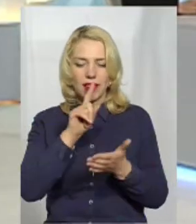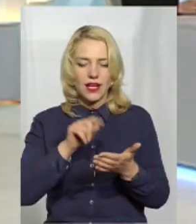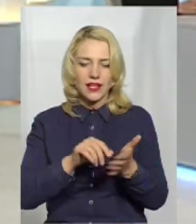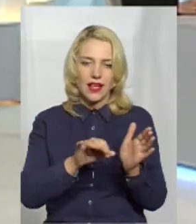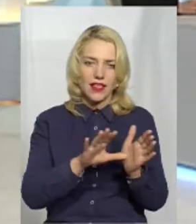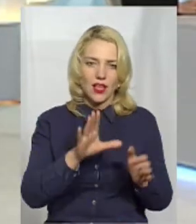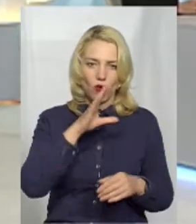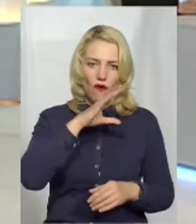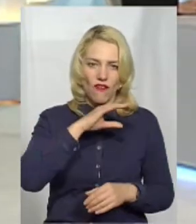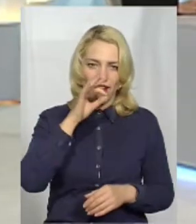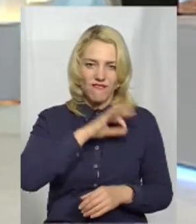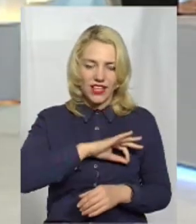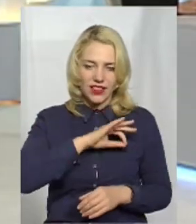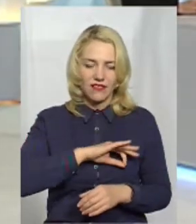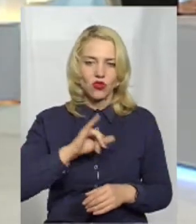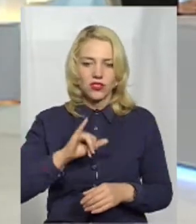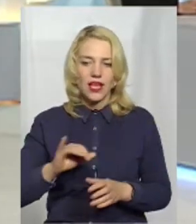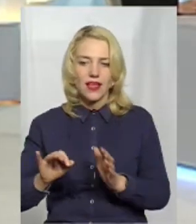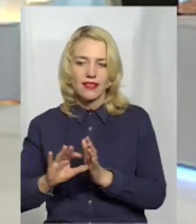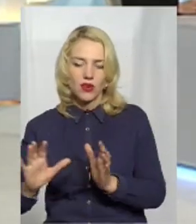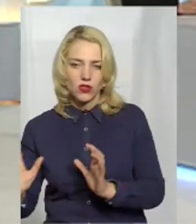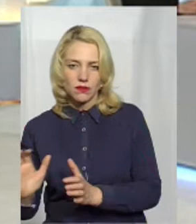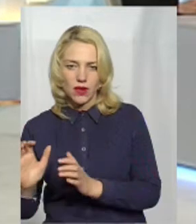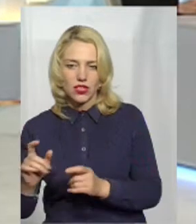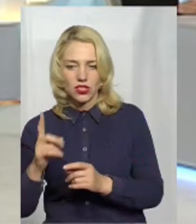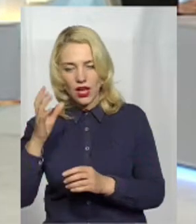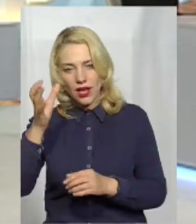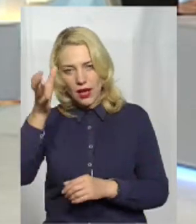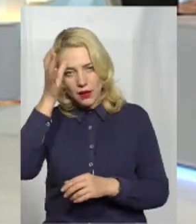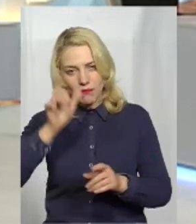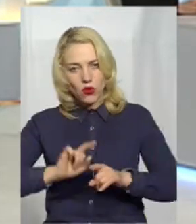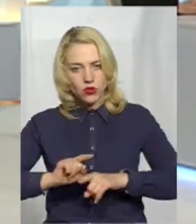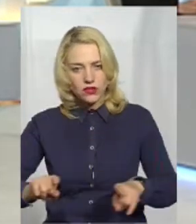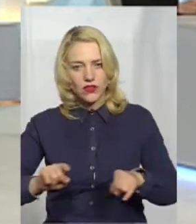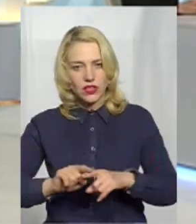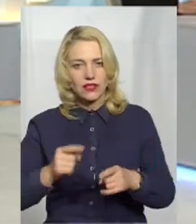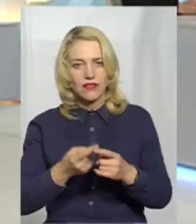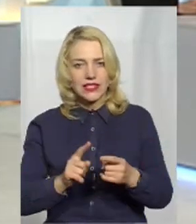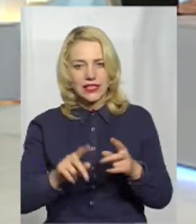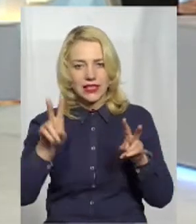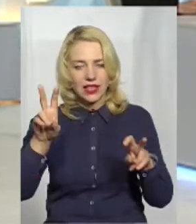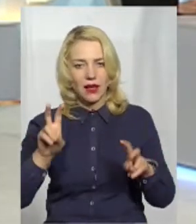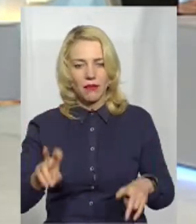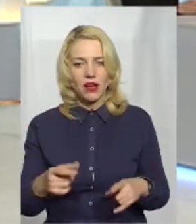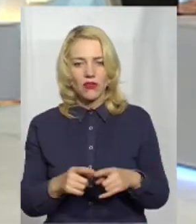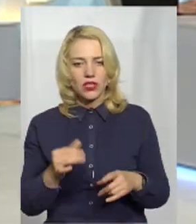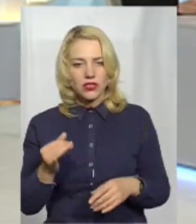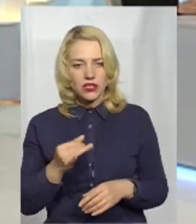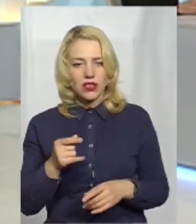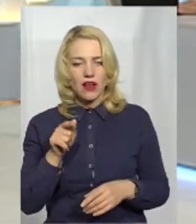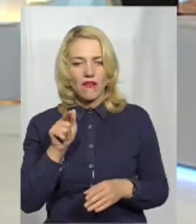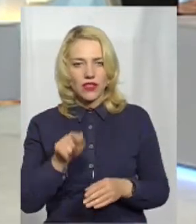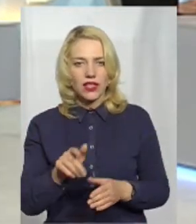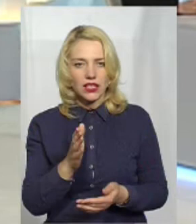енергозбереження і просвітництва в цих темах. Насправді ці проєкти, вони є дуже цікавими, в них є доволі